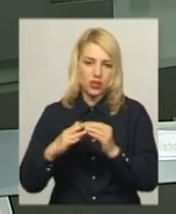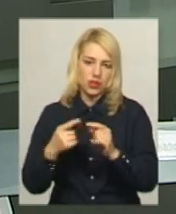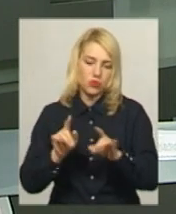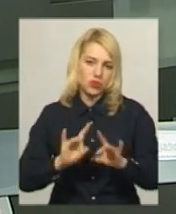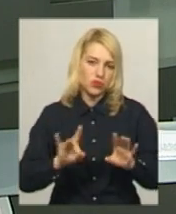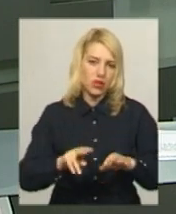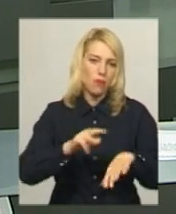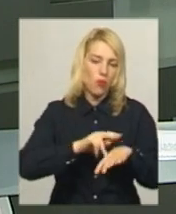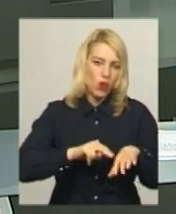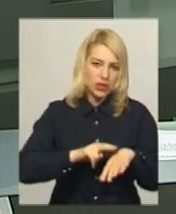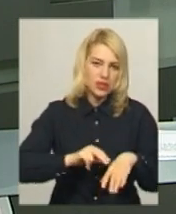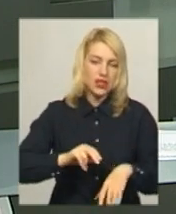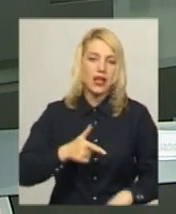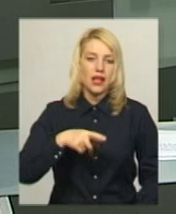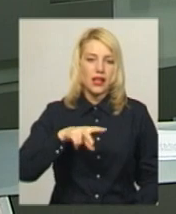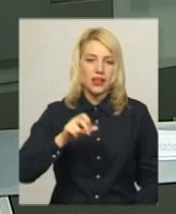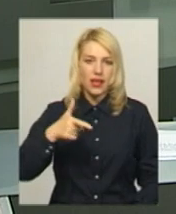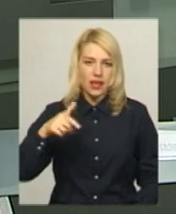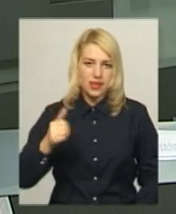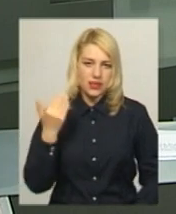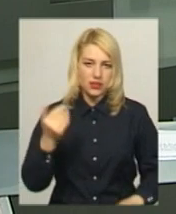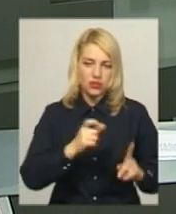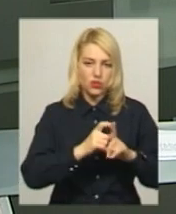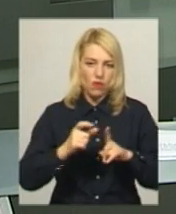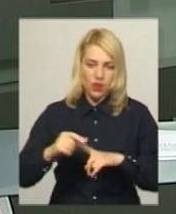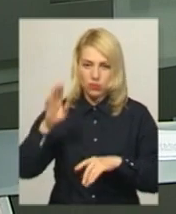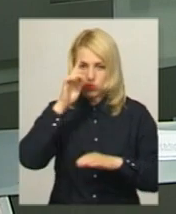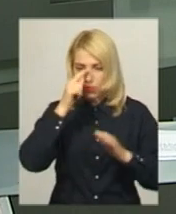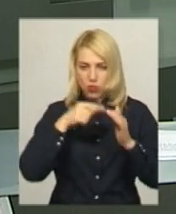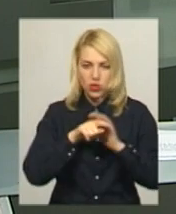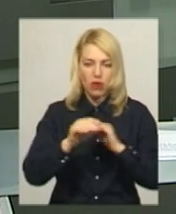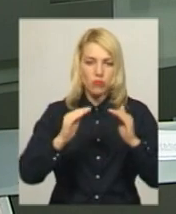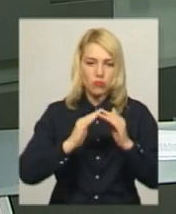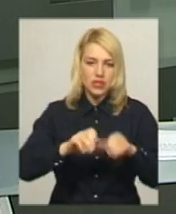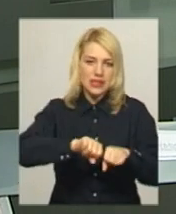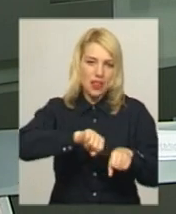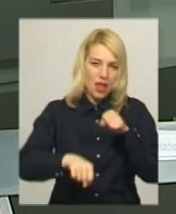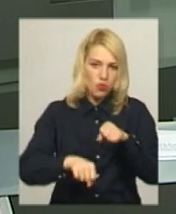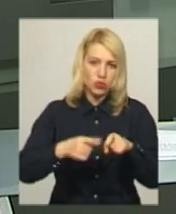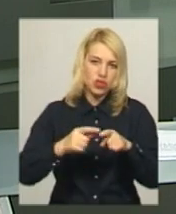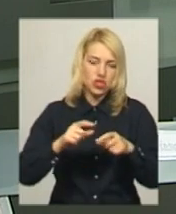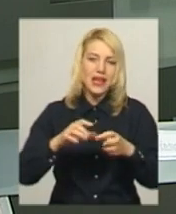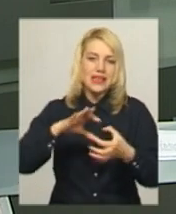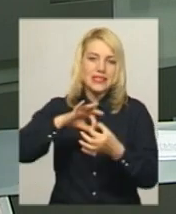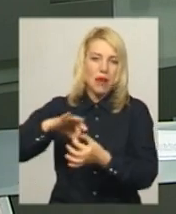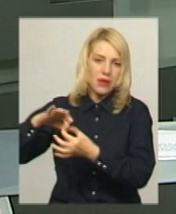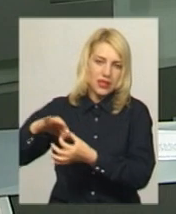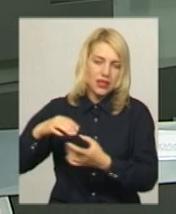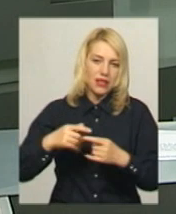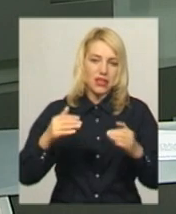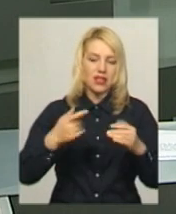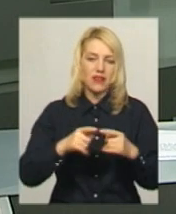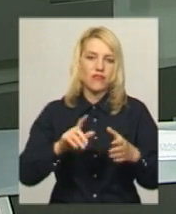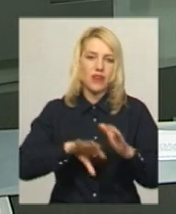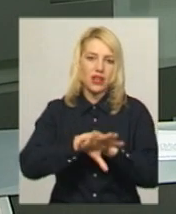Нацполіції в області Інна Глега. За її словами, чоловік проникав у приміщення, зламуючи замки вхідних дверей. Із заміських будинків